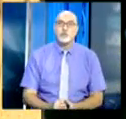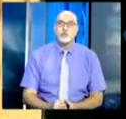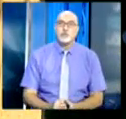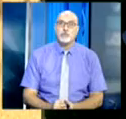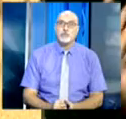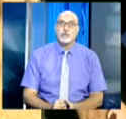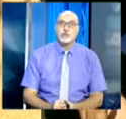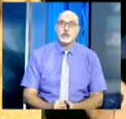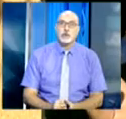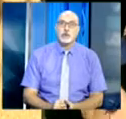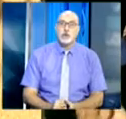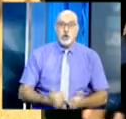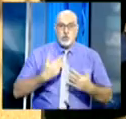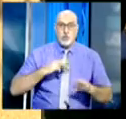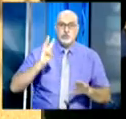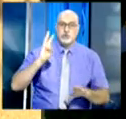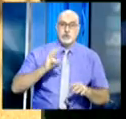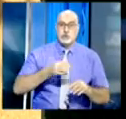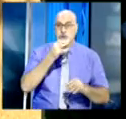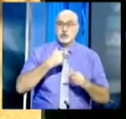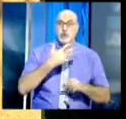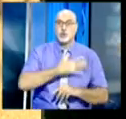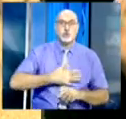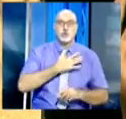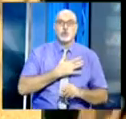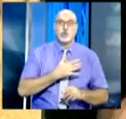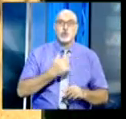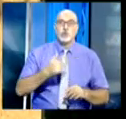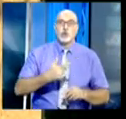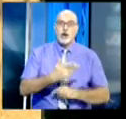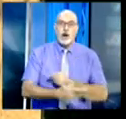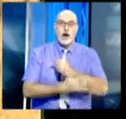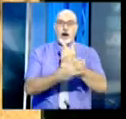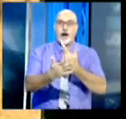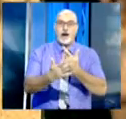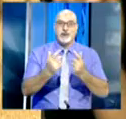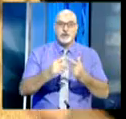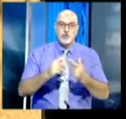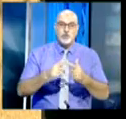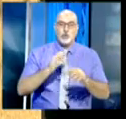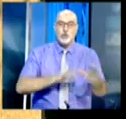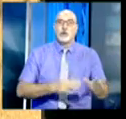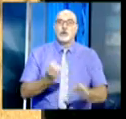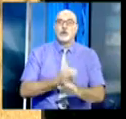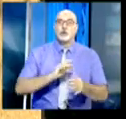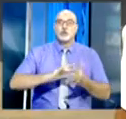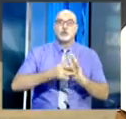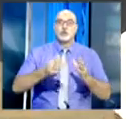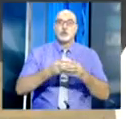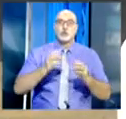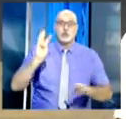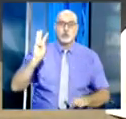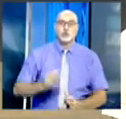جدا لأننا نساعد البيئة وكلنا نساعدها لست وحدي فقط فالجميع الكشافة